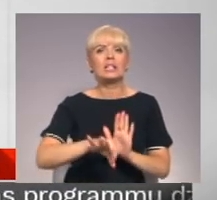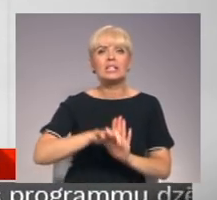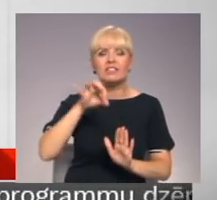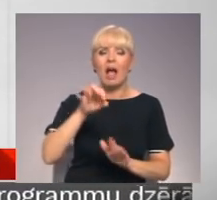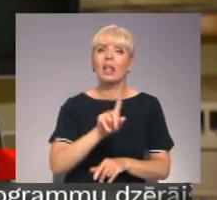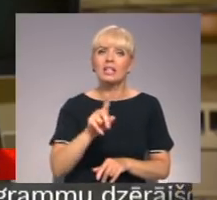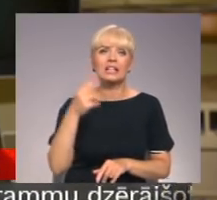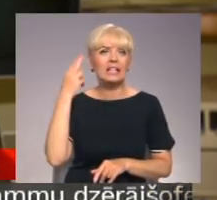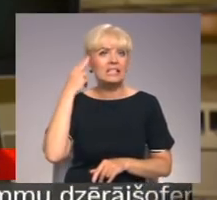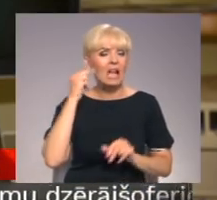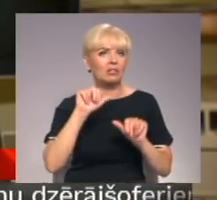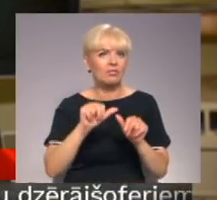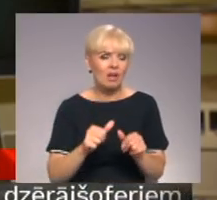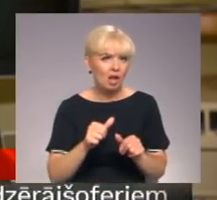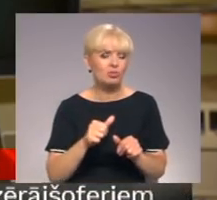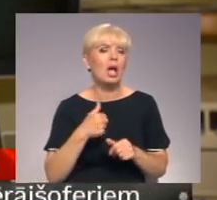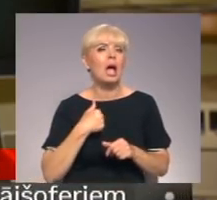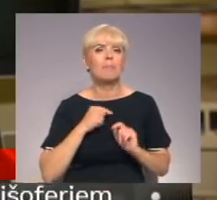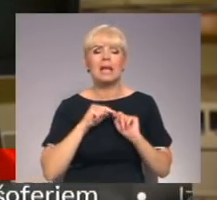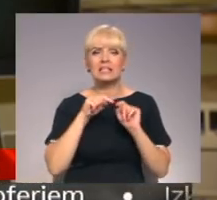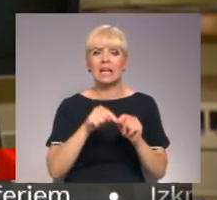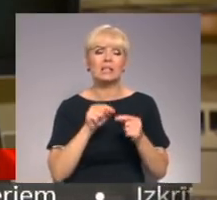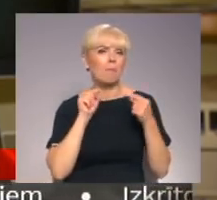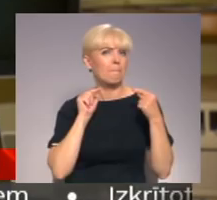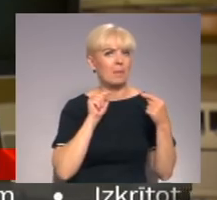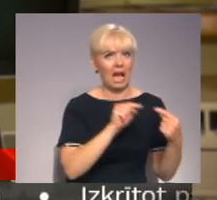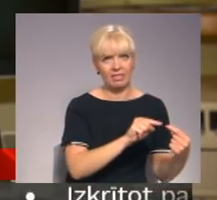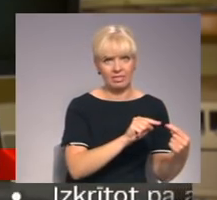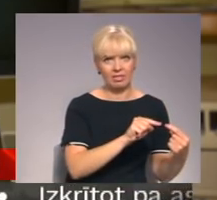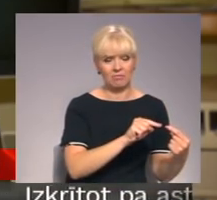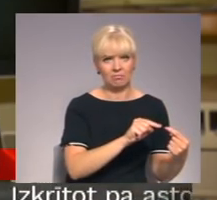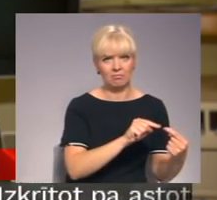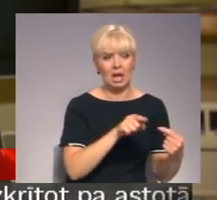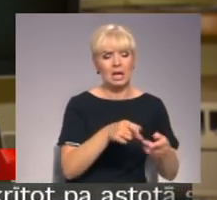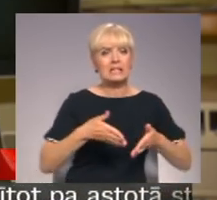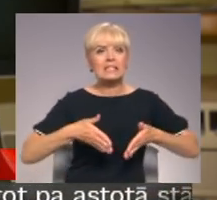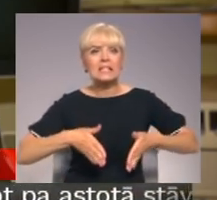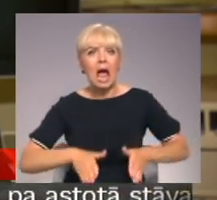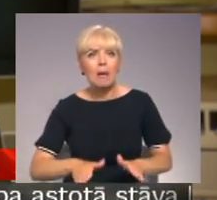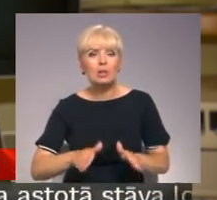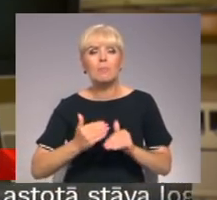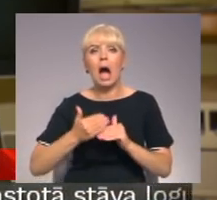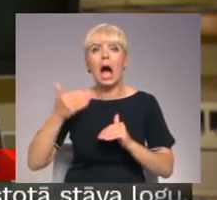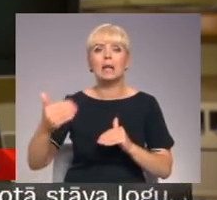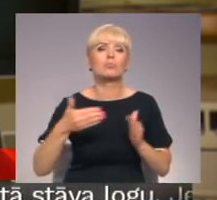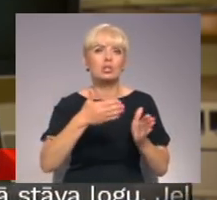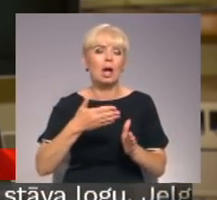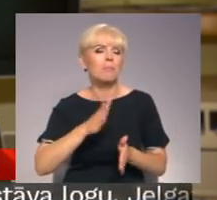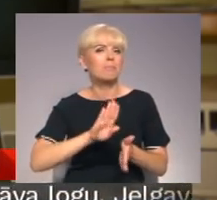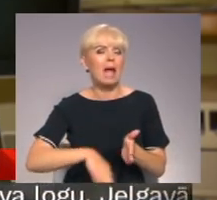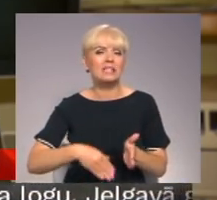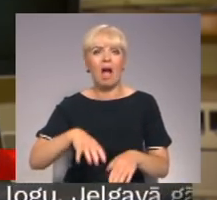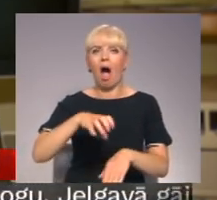variantus. Mēs ļoti kategorias kīstājāmies pret dzemdībām ārpusu stacionāru bez mediķa